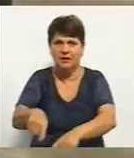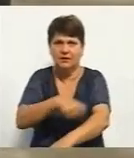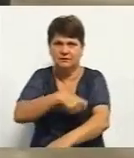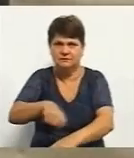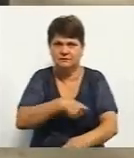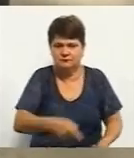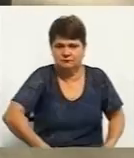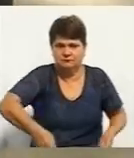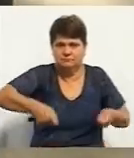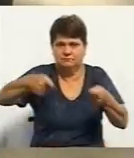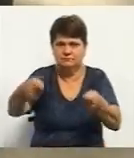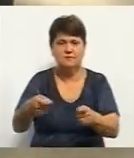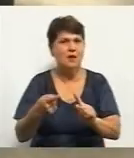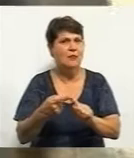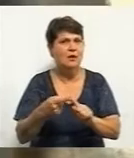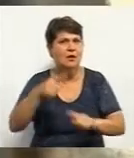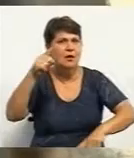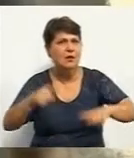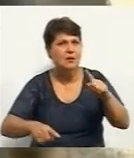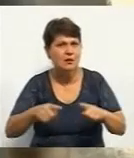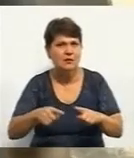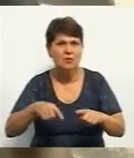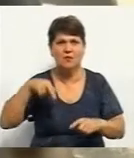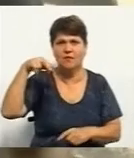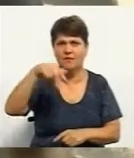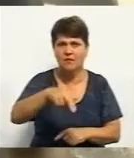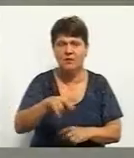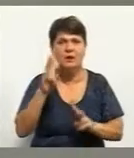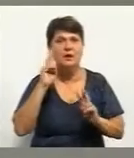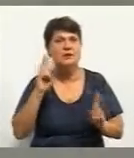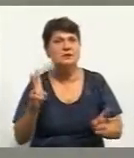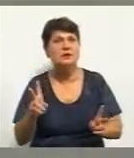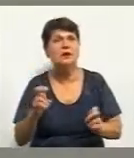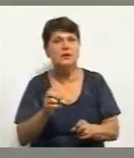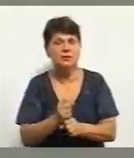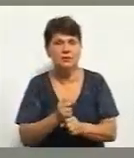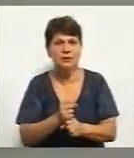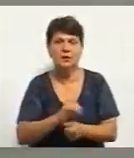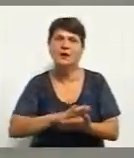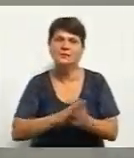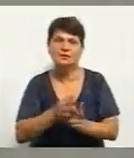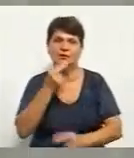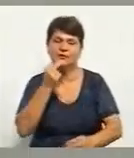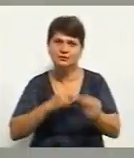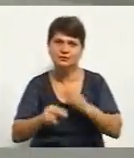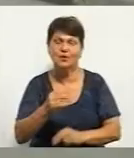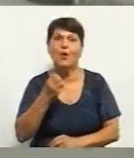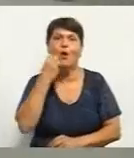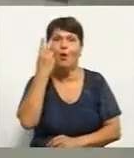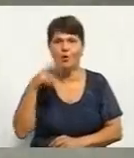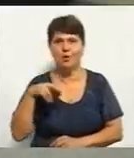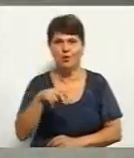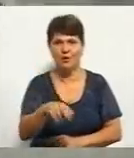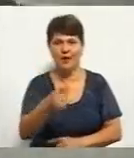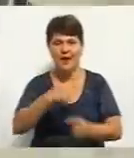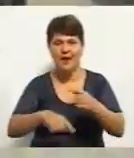сюди. По-перше, дуже рідко виходили. По-друге, не знали, як це робити. Ситуація покращилася, каже Володимир, коли почав ходити